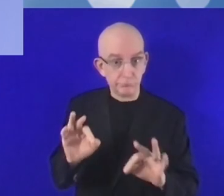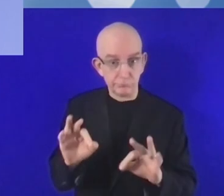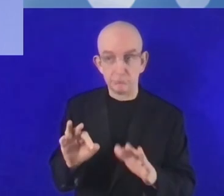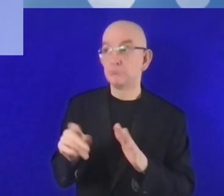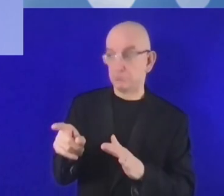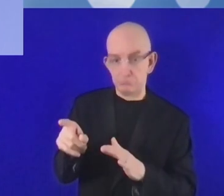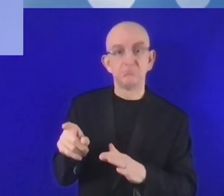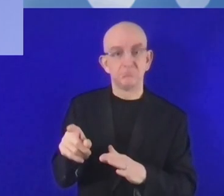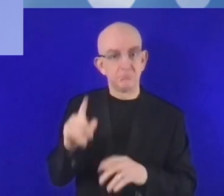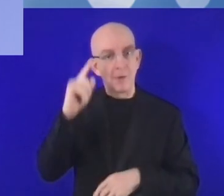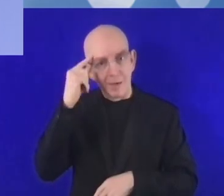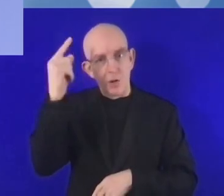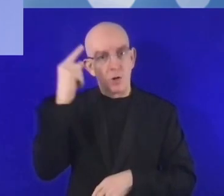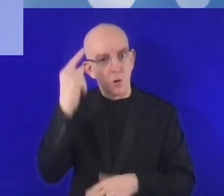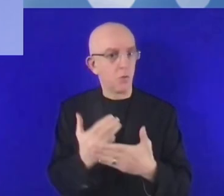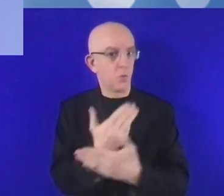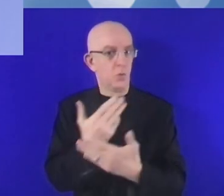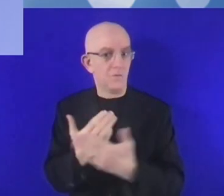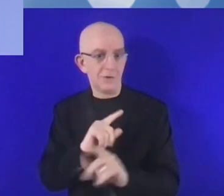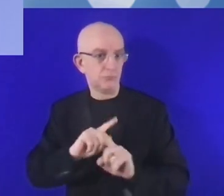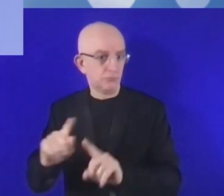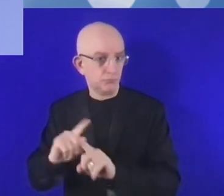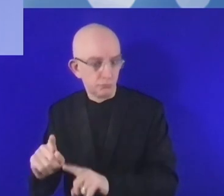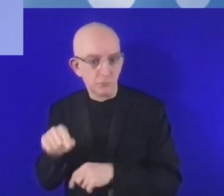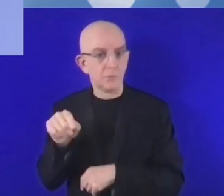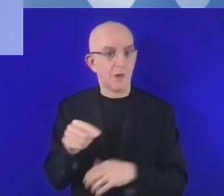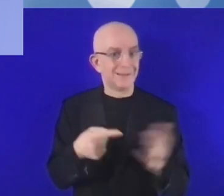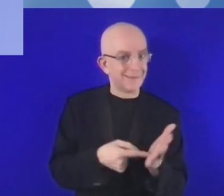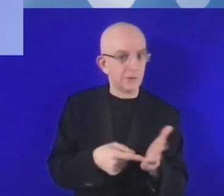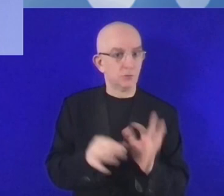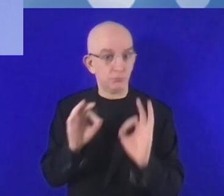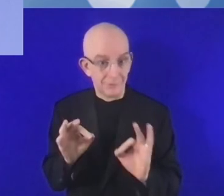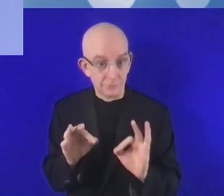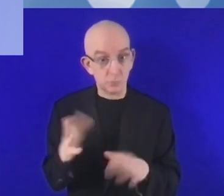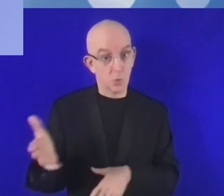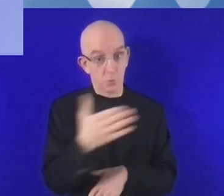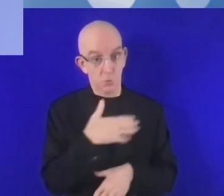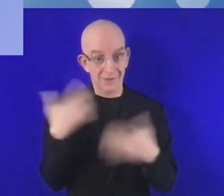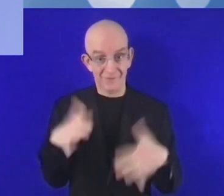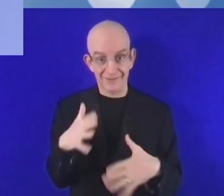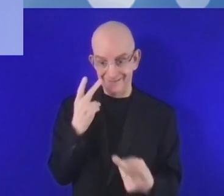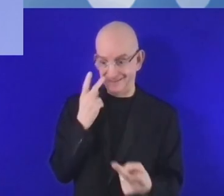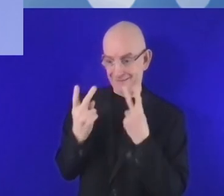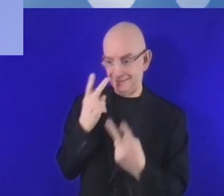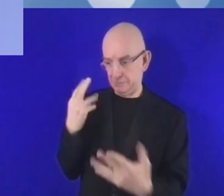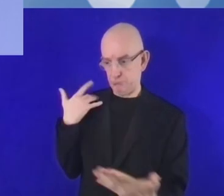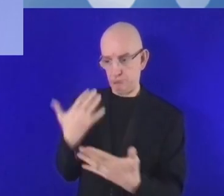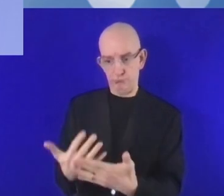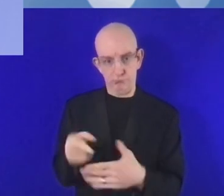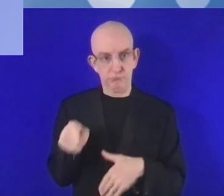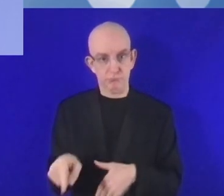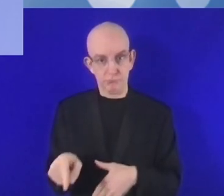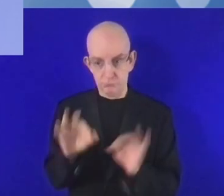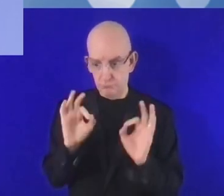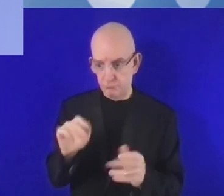نظام بيئي يستوعب